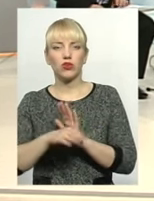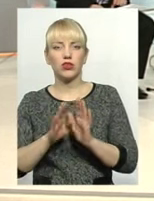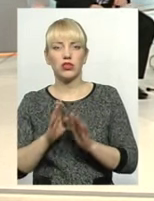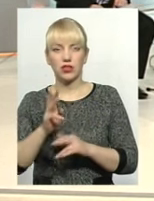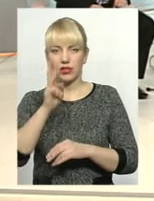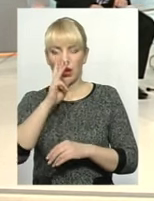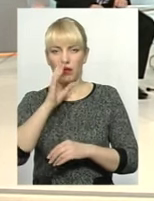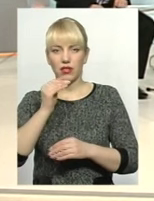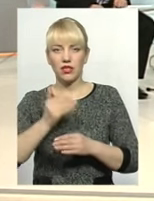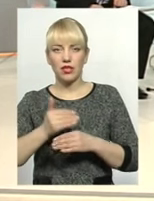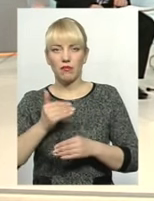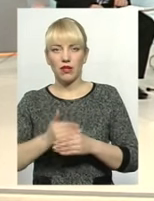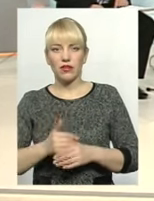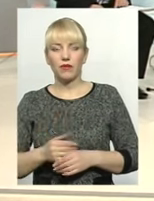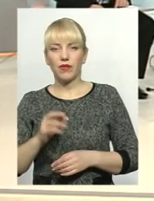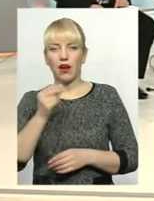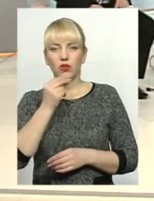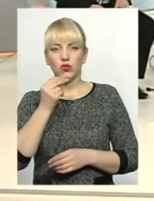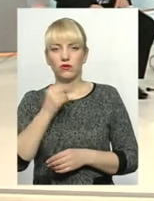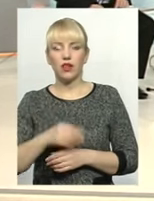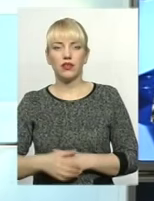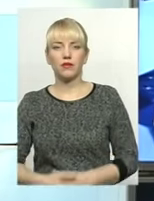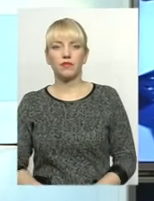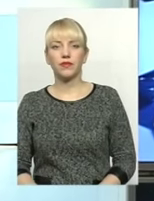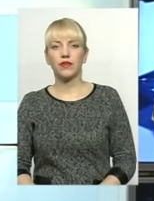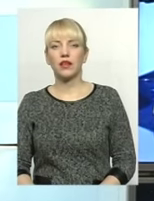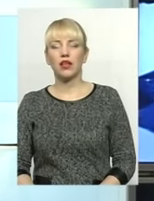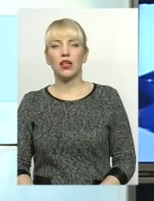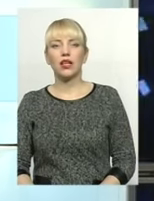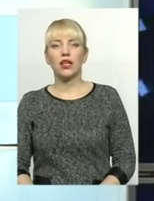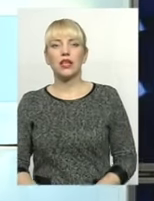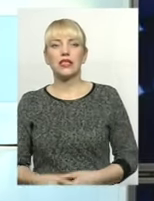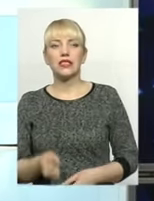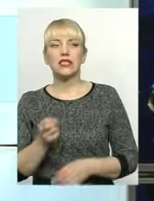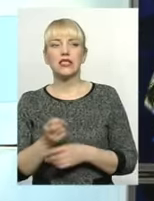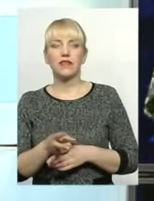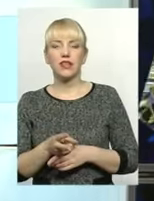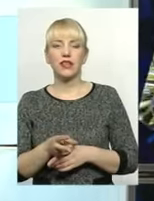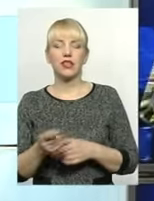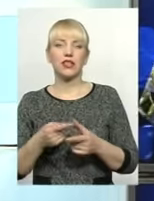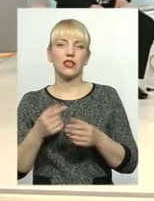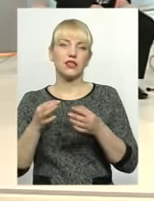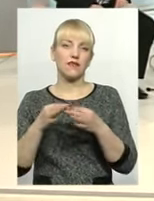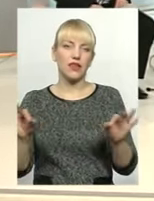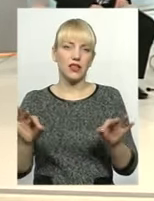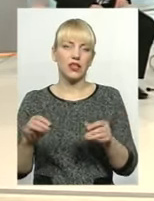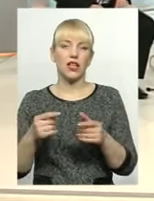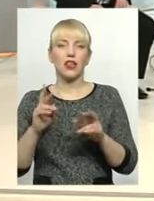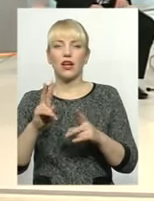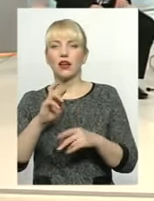-сироти. Скажіть, будь ласка, звільнення, як би не називали, оптимізація,